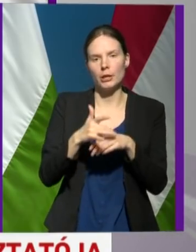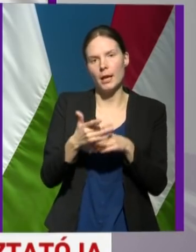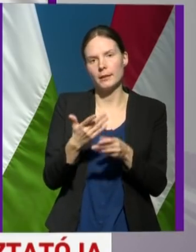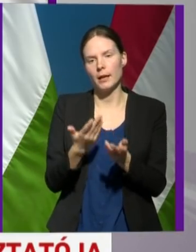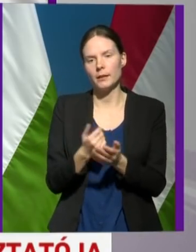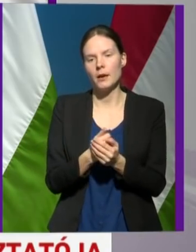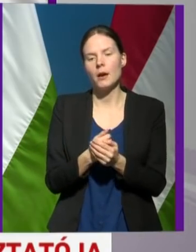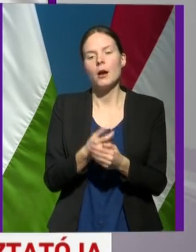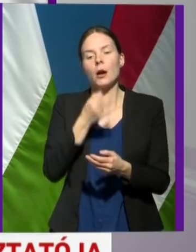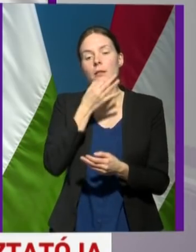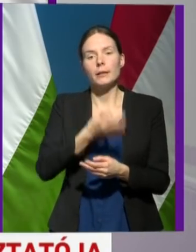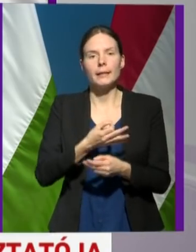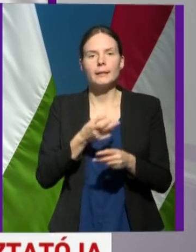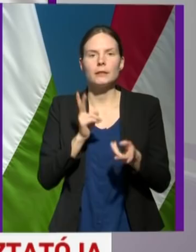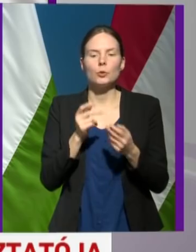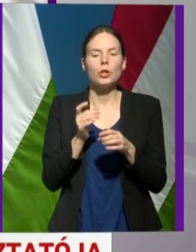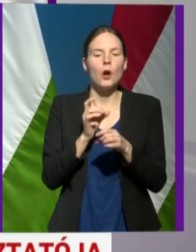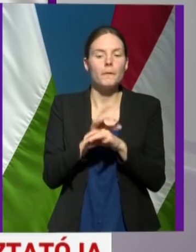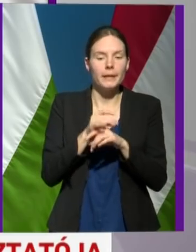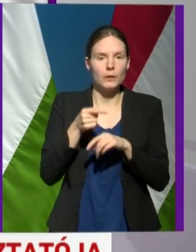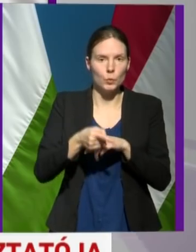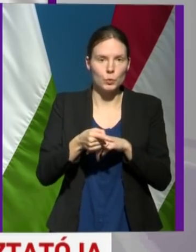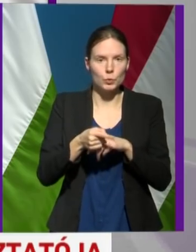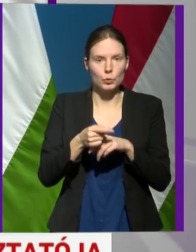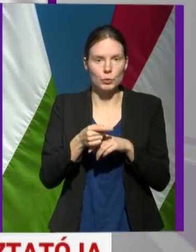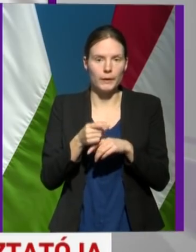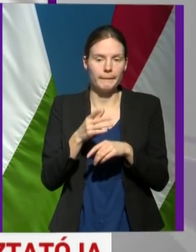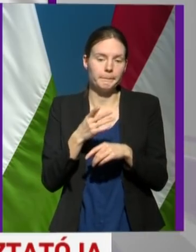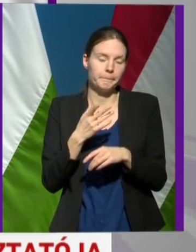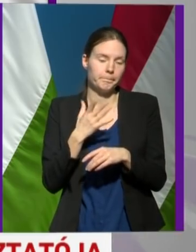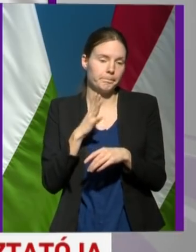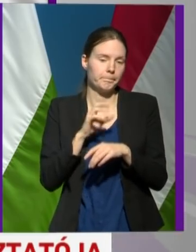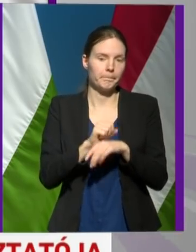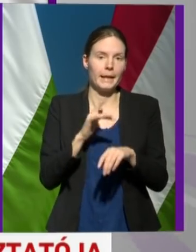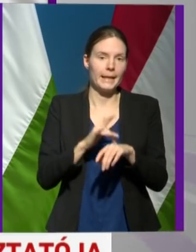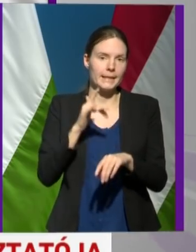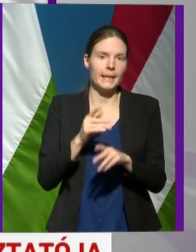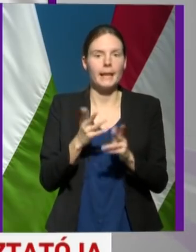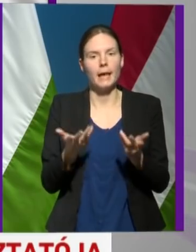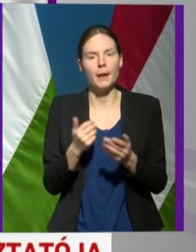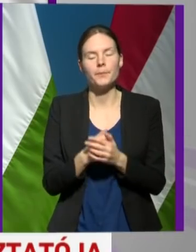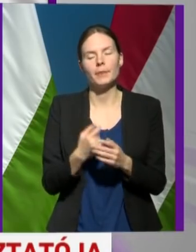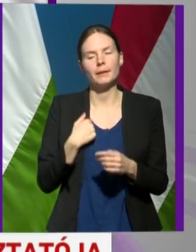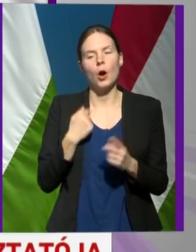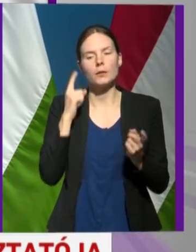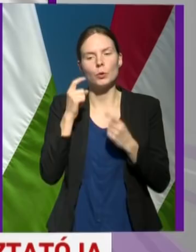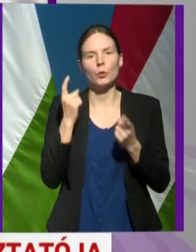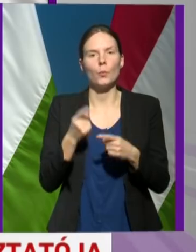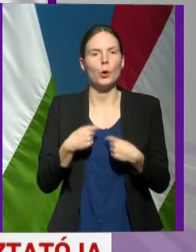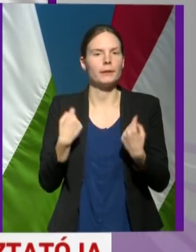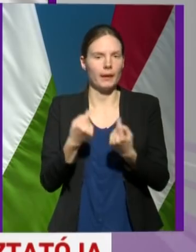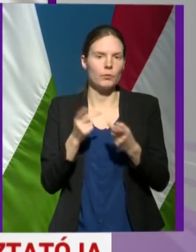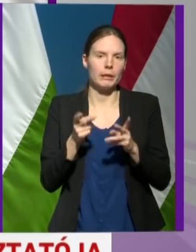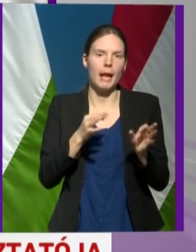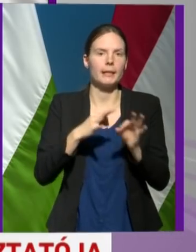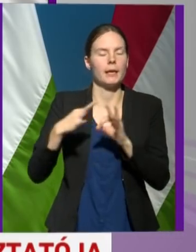Az a kérdés, hogy a vírus ezt mennyire veszi figyelembe. Tehát én azt gondolom, hogy nekünk fel kell